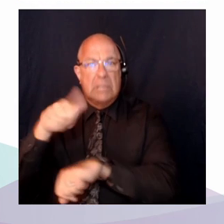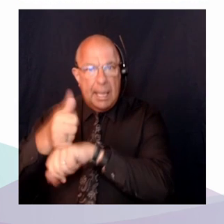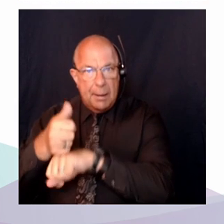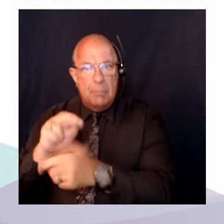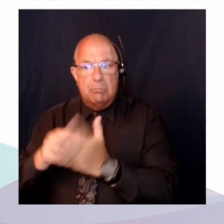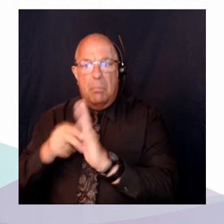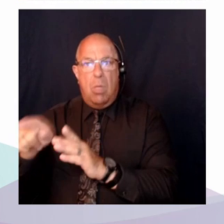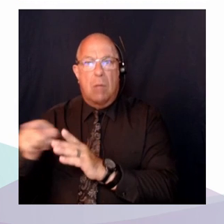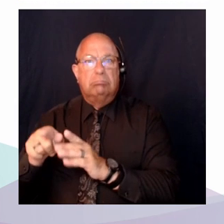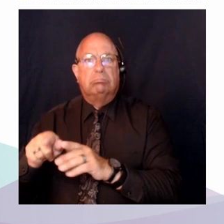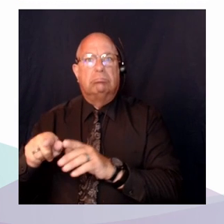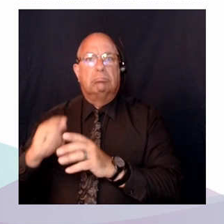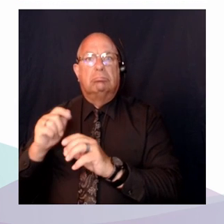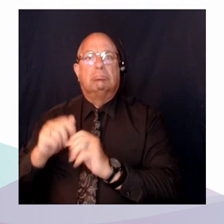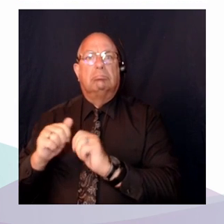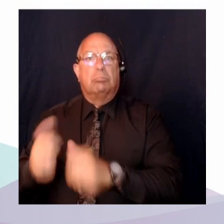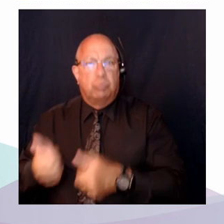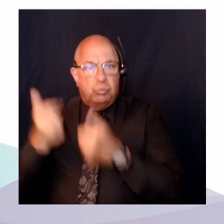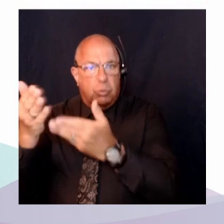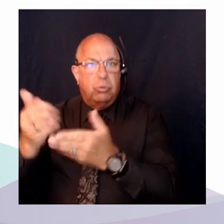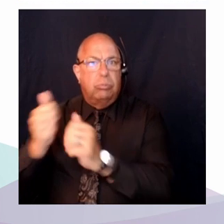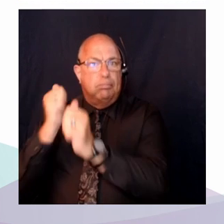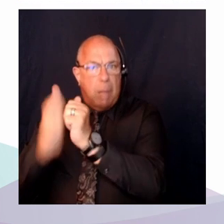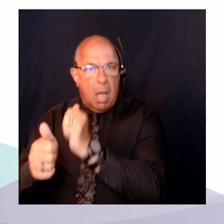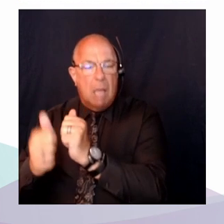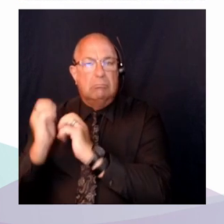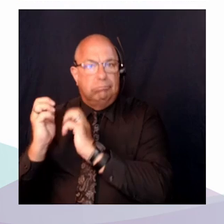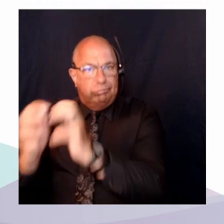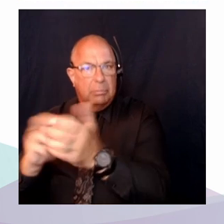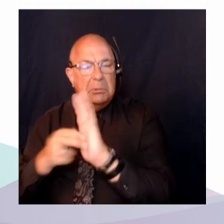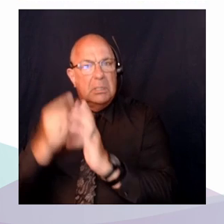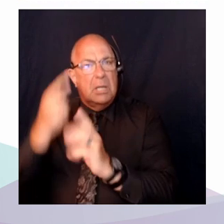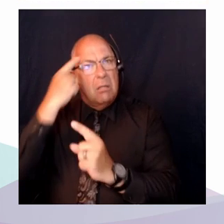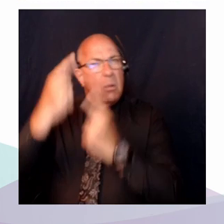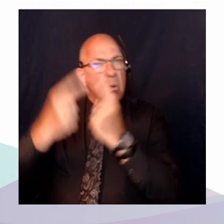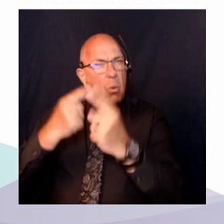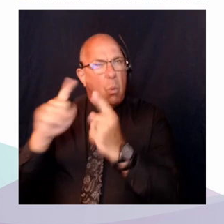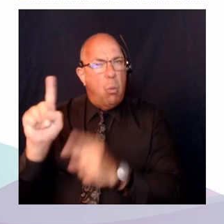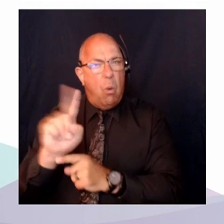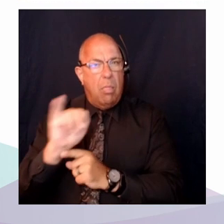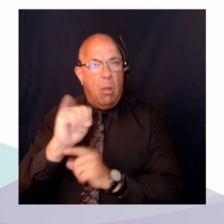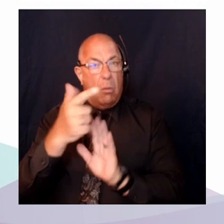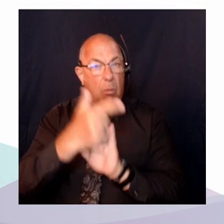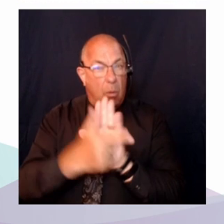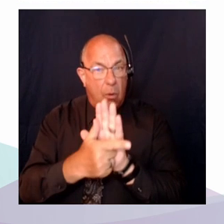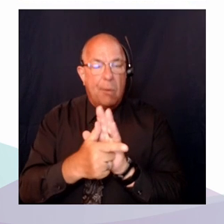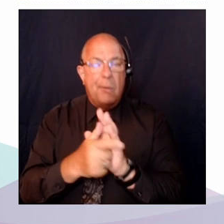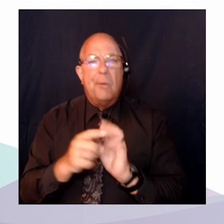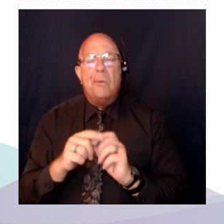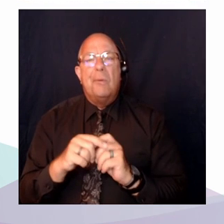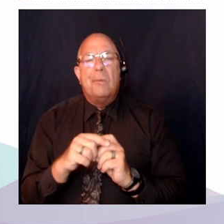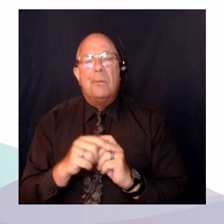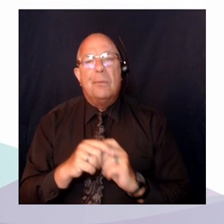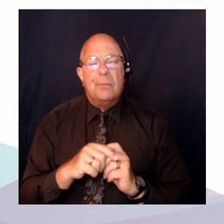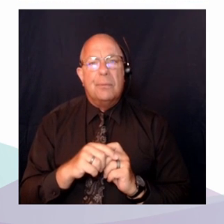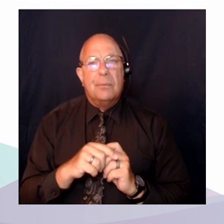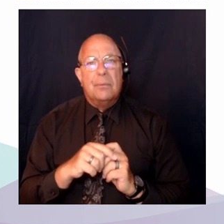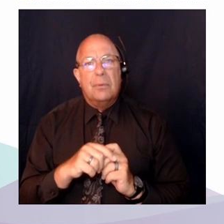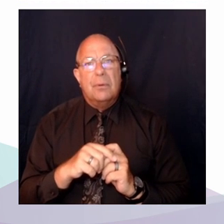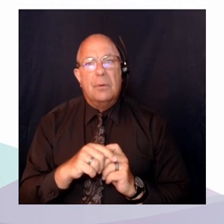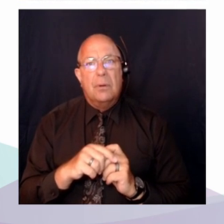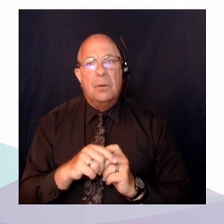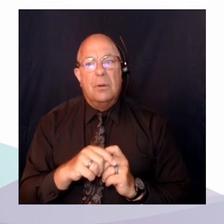à la place qu'occupent ses droits lorsque vient le temps d'adopter des lois. Est-ce qu'il existe par exemple des